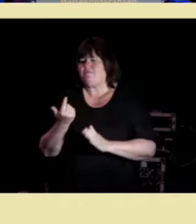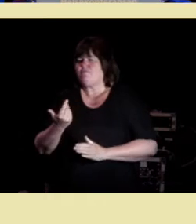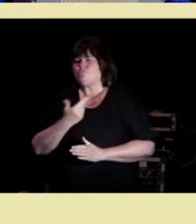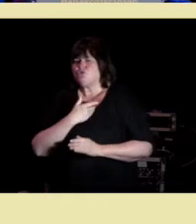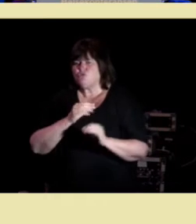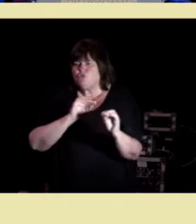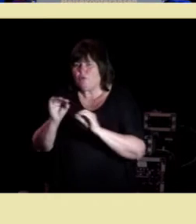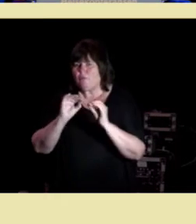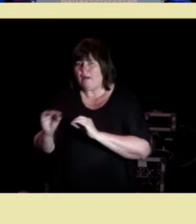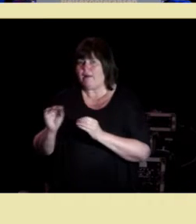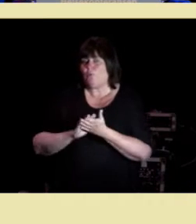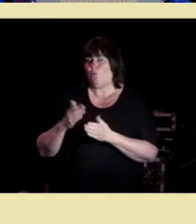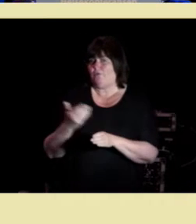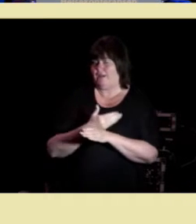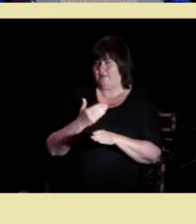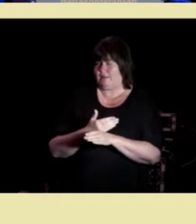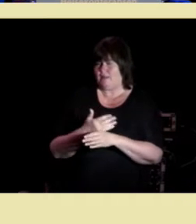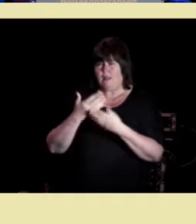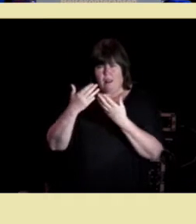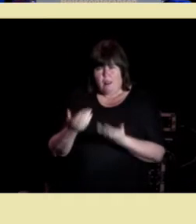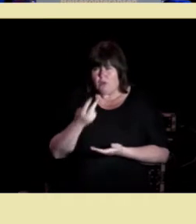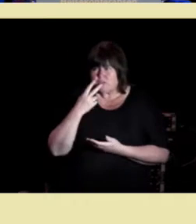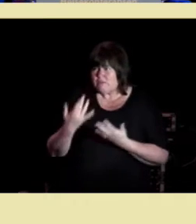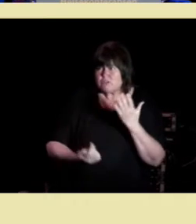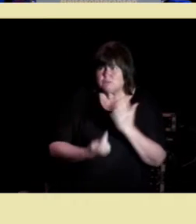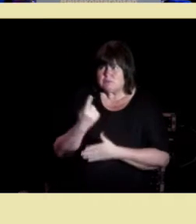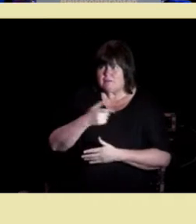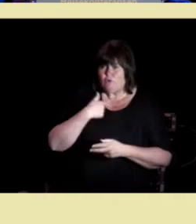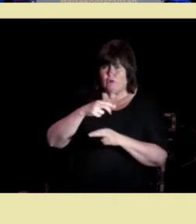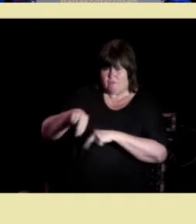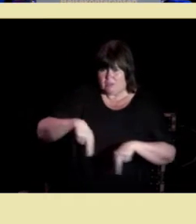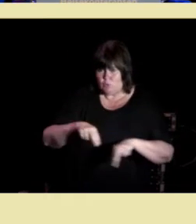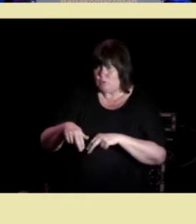og trening. La oss se hva som foregår i våre videoer.